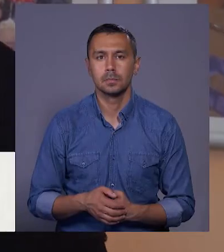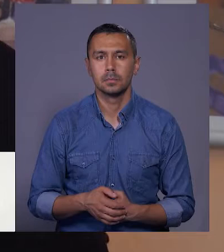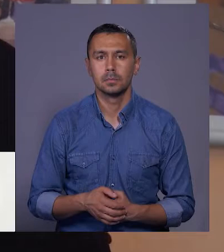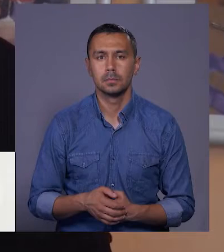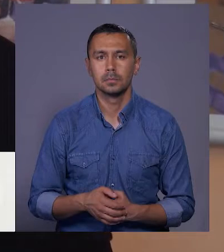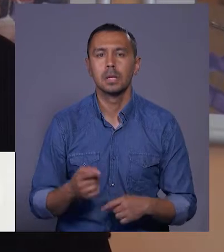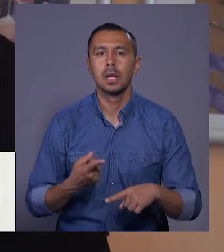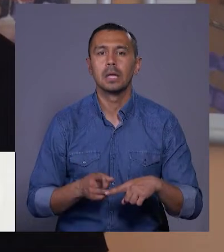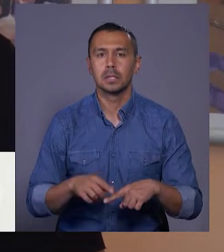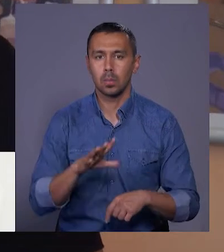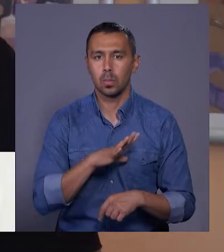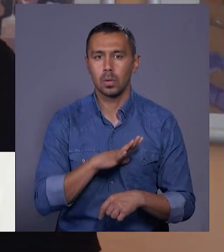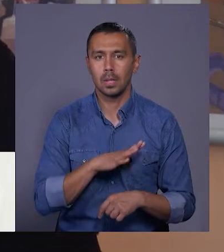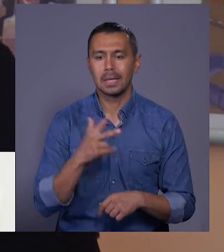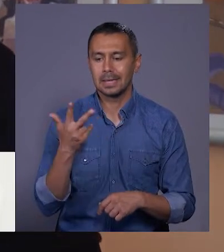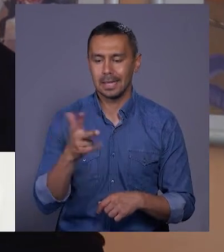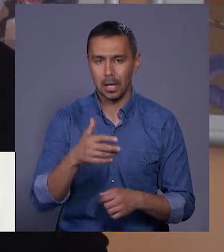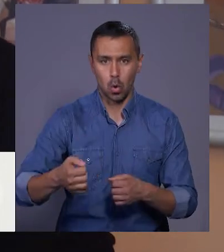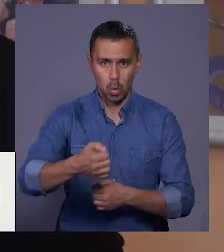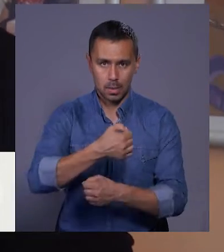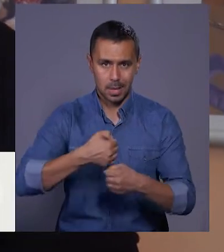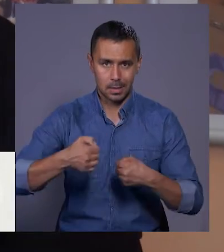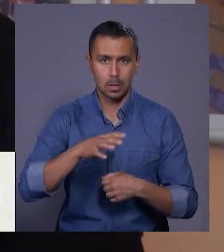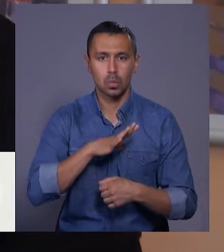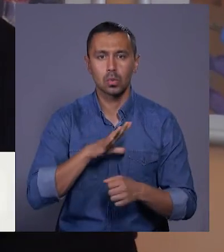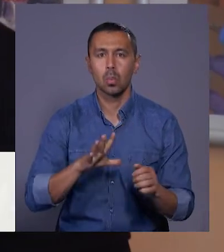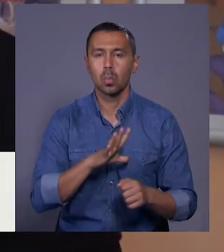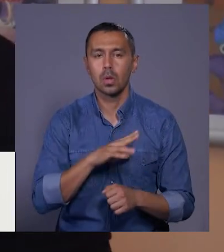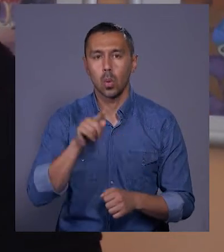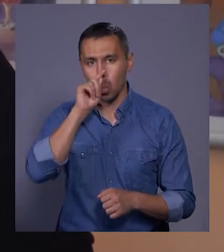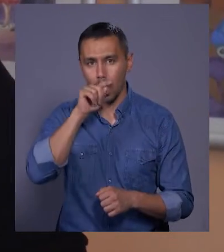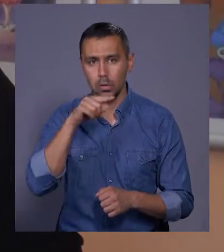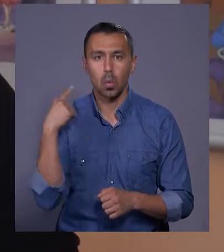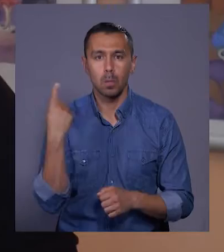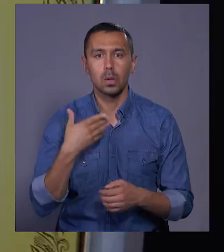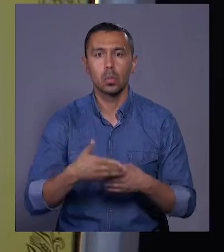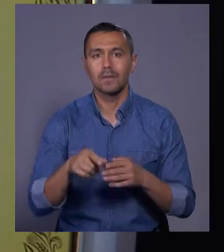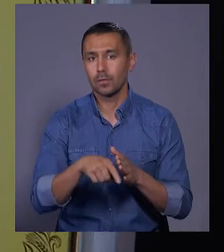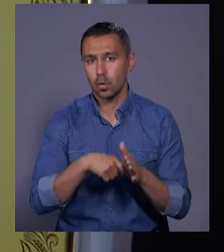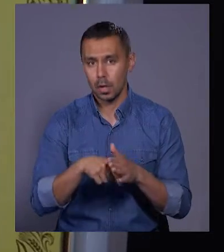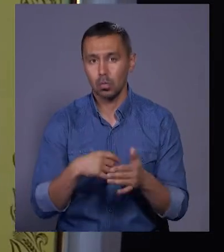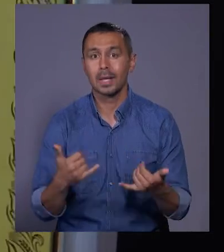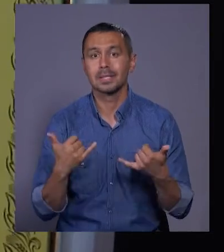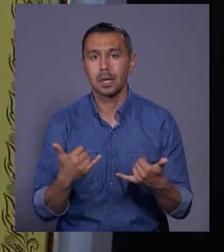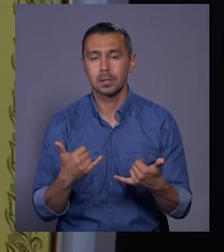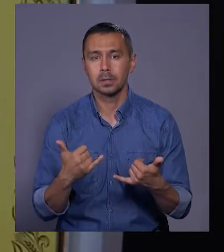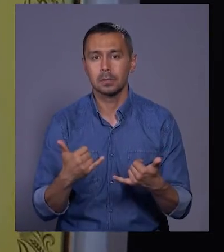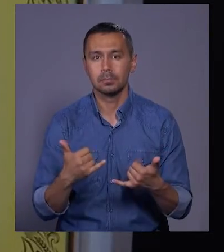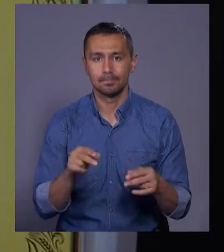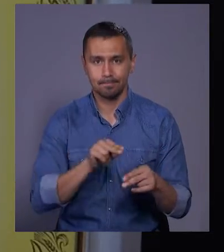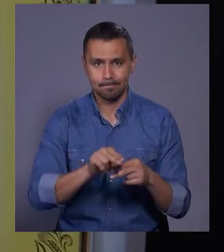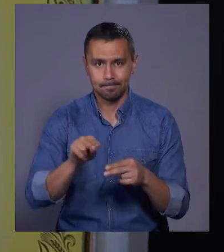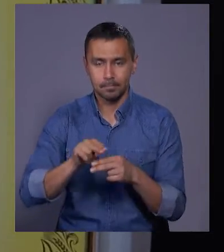Це було три ротації. Спочатку було в Луганську область, потім в Донецьку. Зараз інструктую